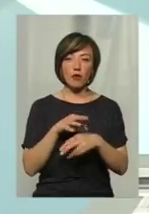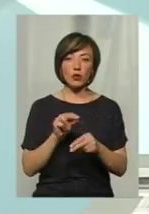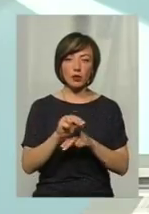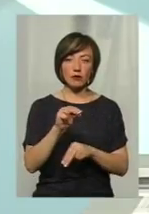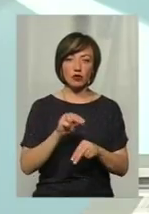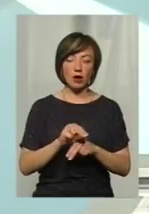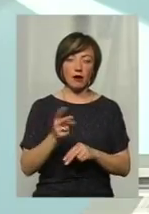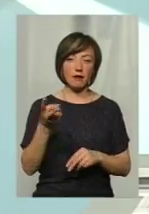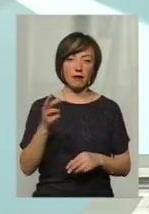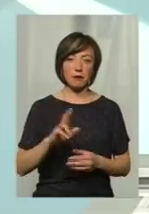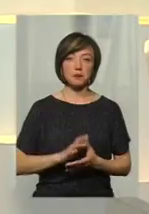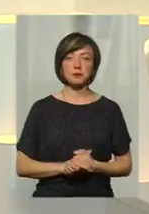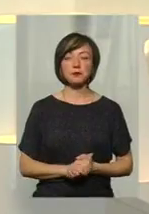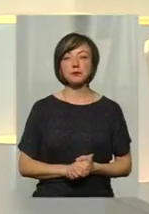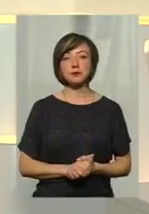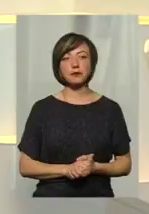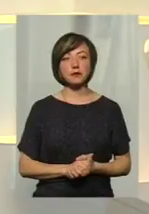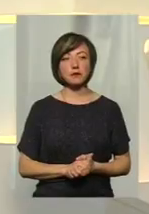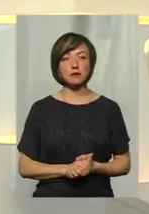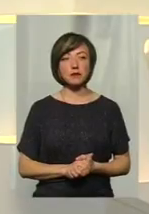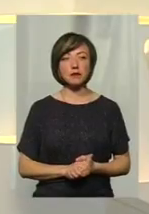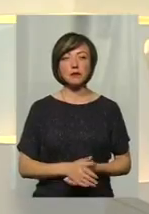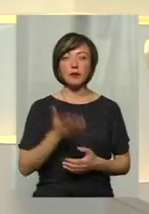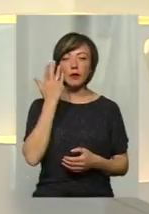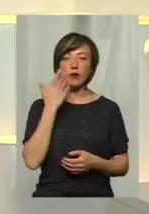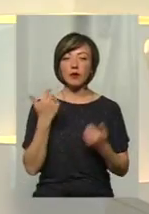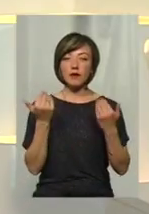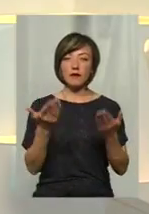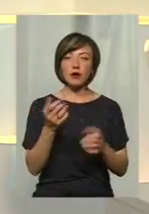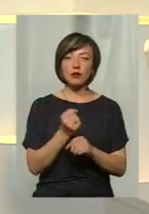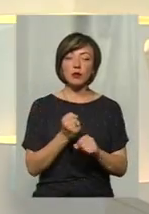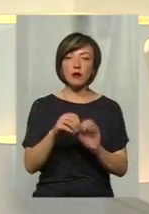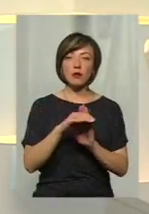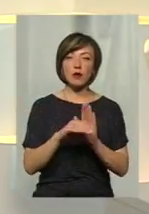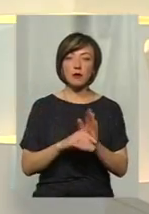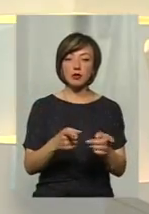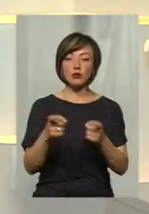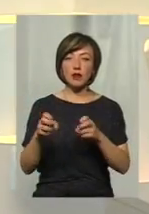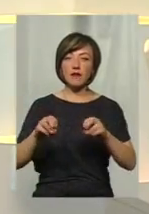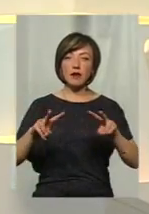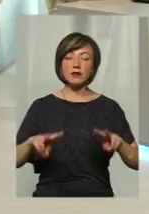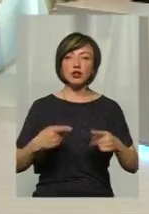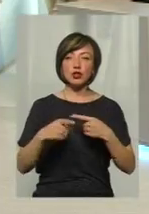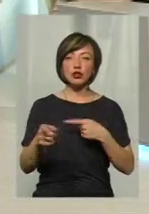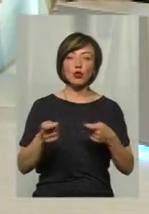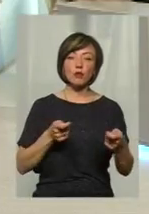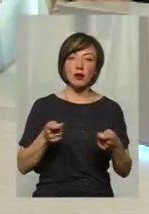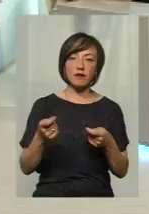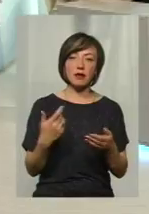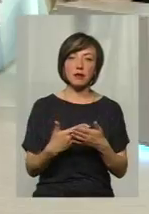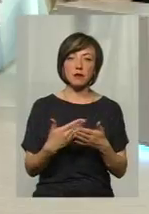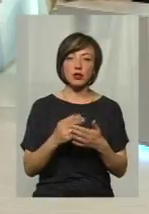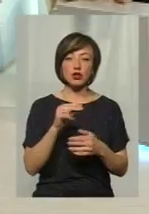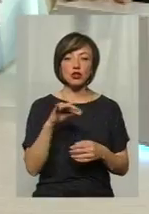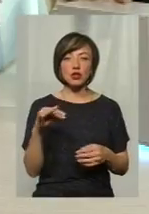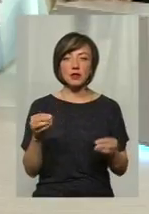навчання. Коли розробляли програму, чи залучали фахівців з інших управлінь, до прикладу,